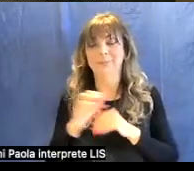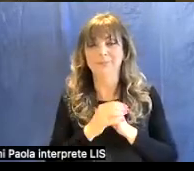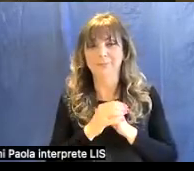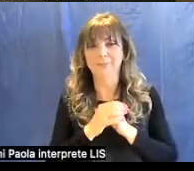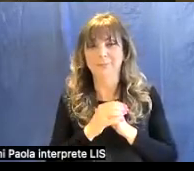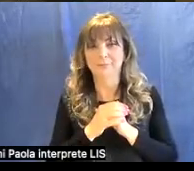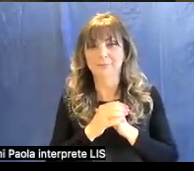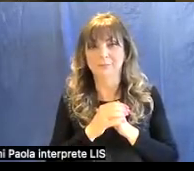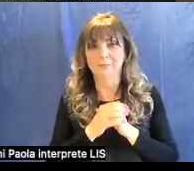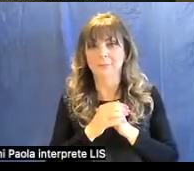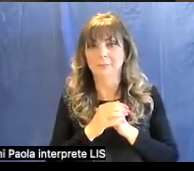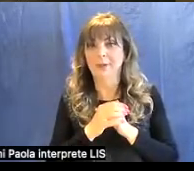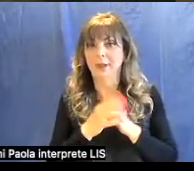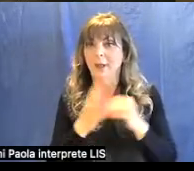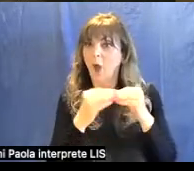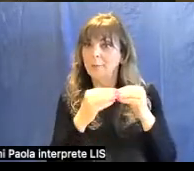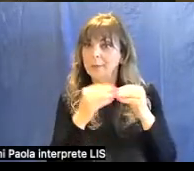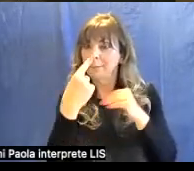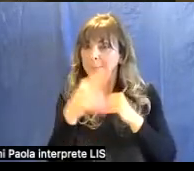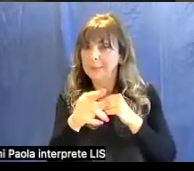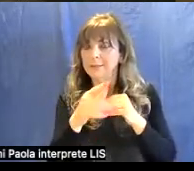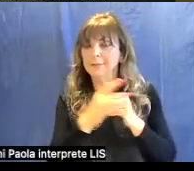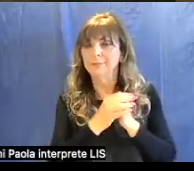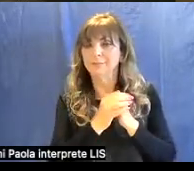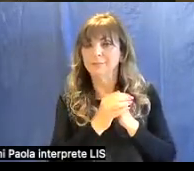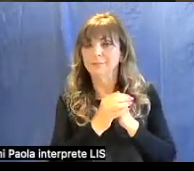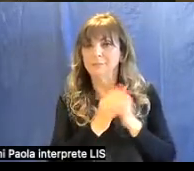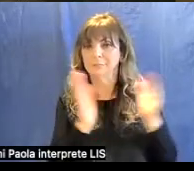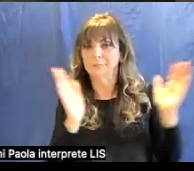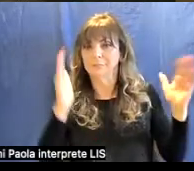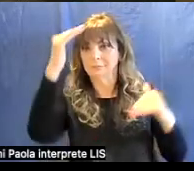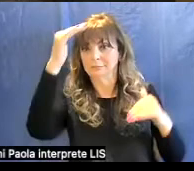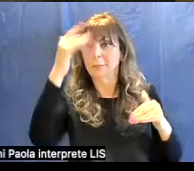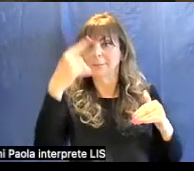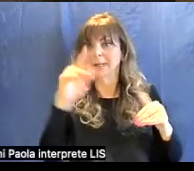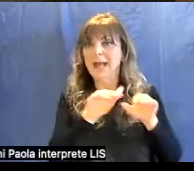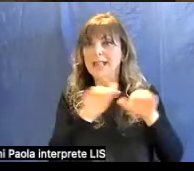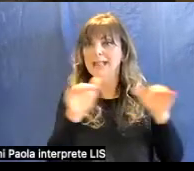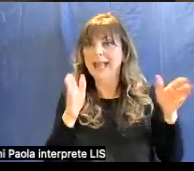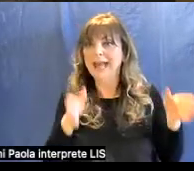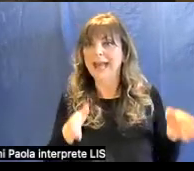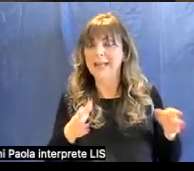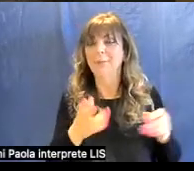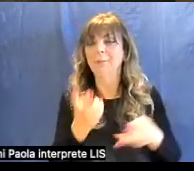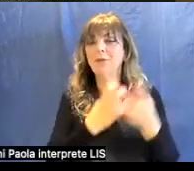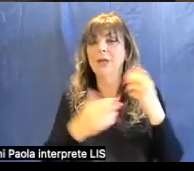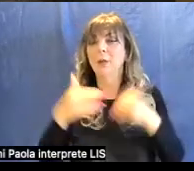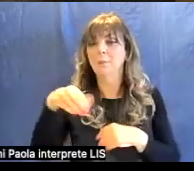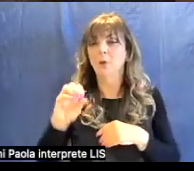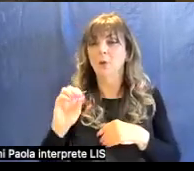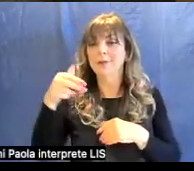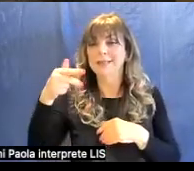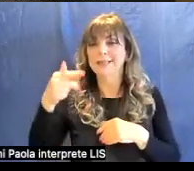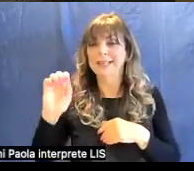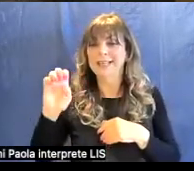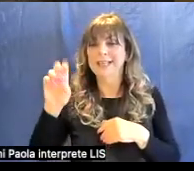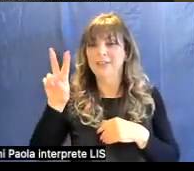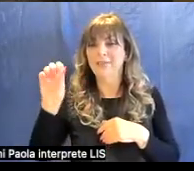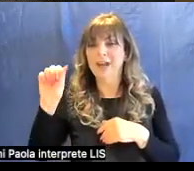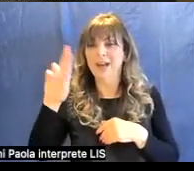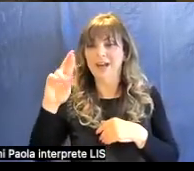si tratta di un'opera, una pala d'altare proviene da Montevarchi poi per una serie di